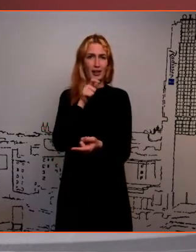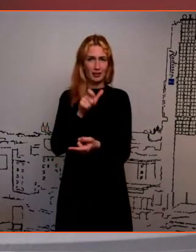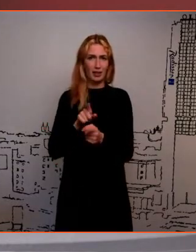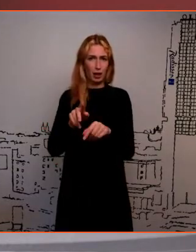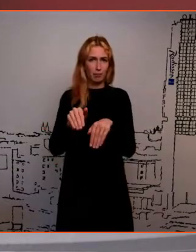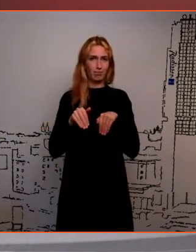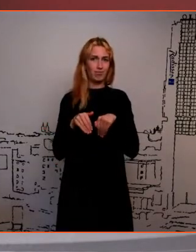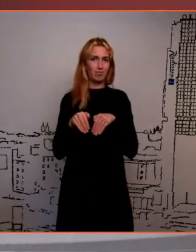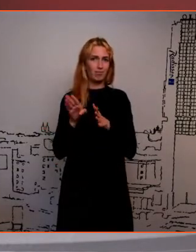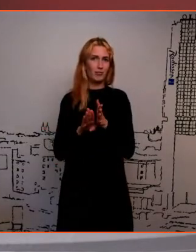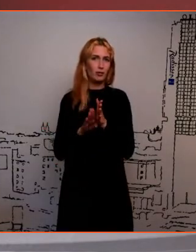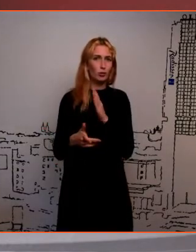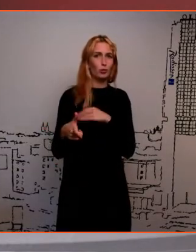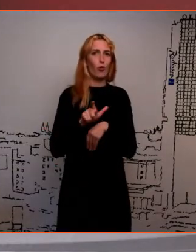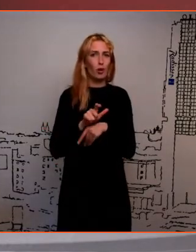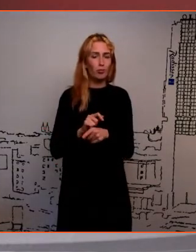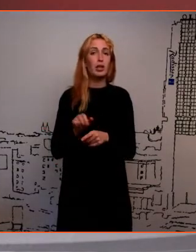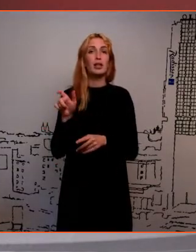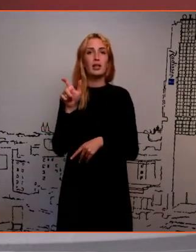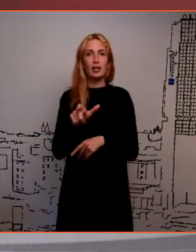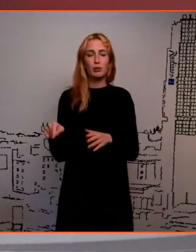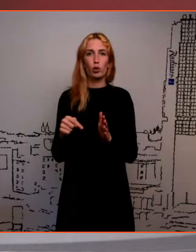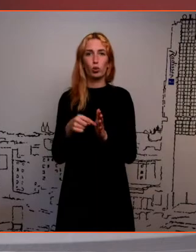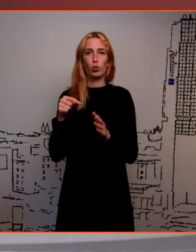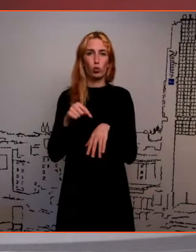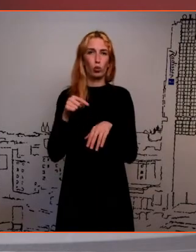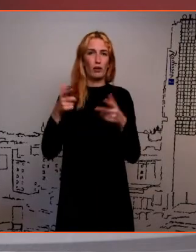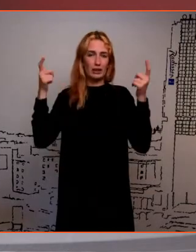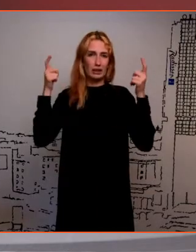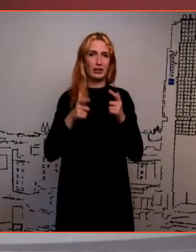introvertsem, et siis inimesed on tajunud seda isolaatsiooni.